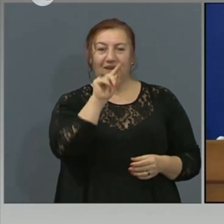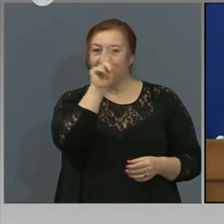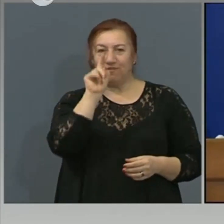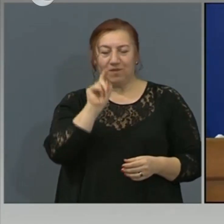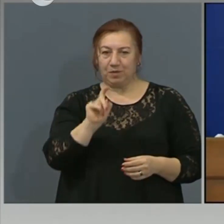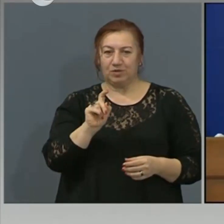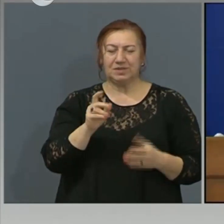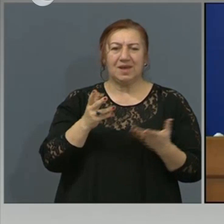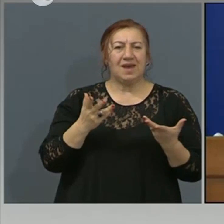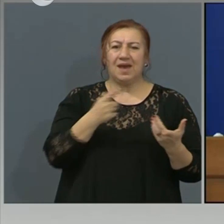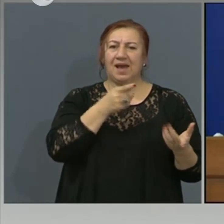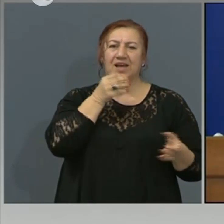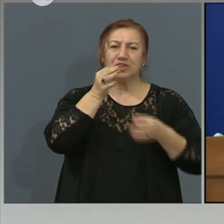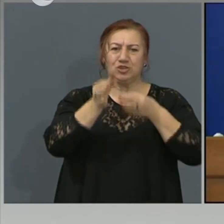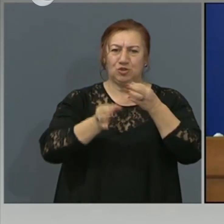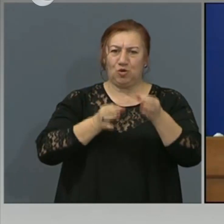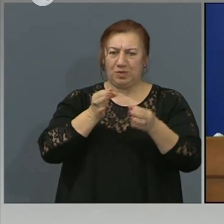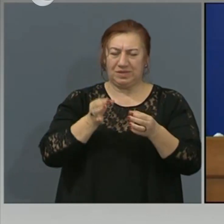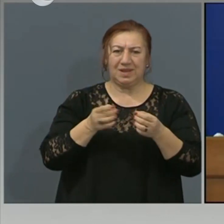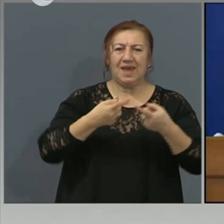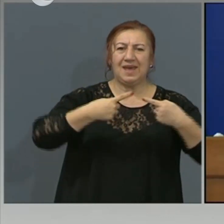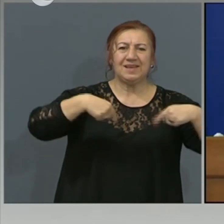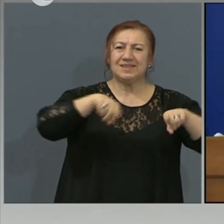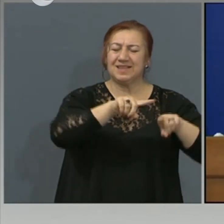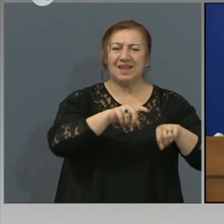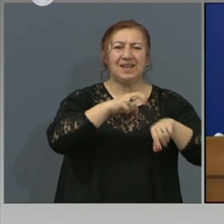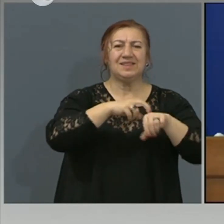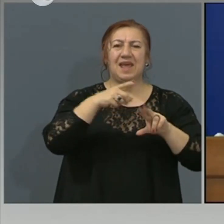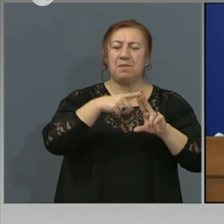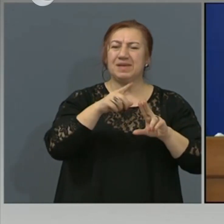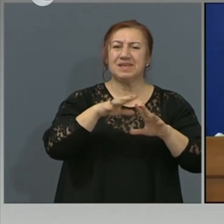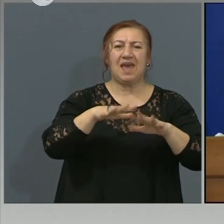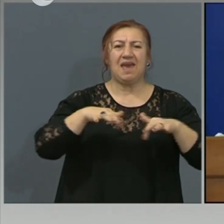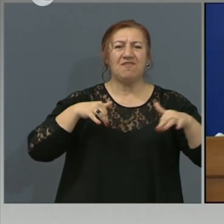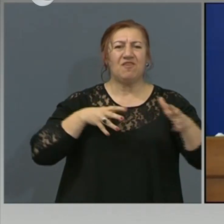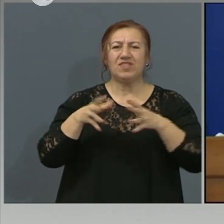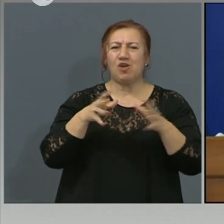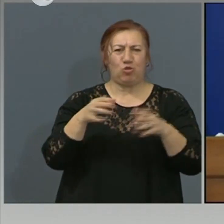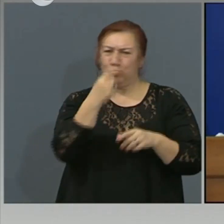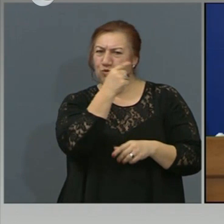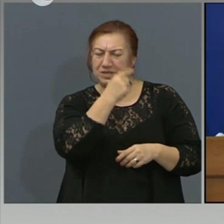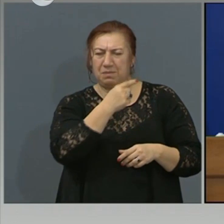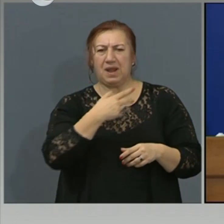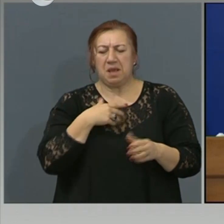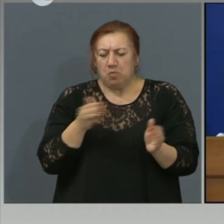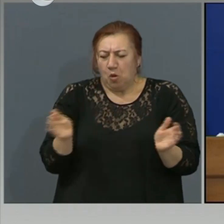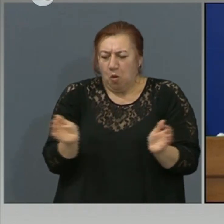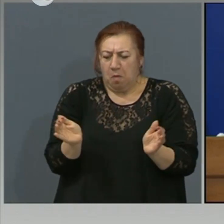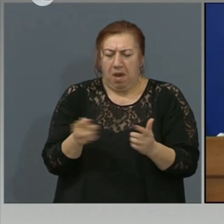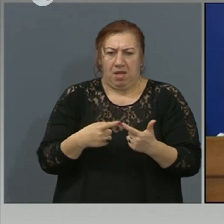Как ще обясните това? стаята на ДПС е страшно маничка. На ДПС в парламента.